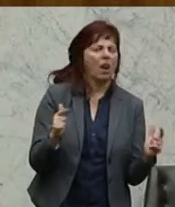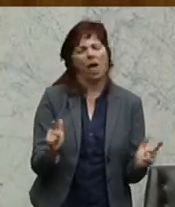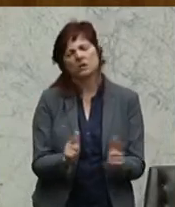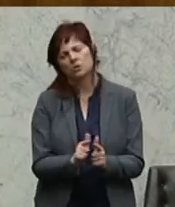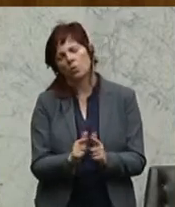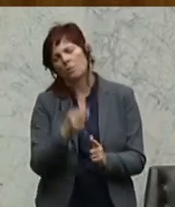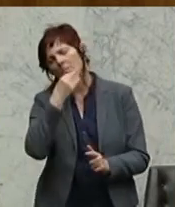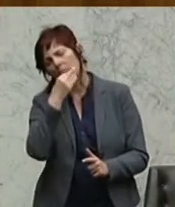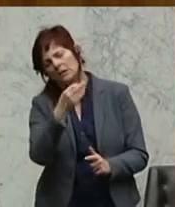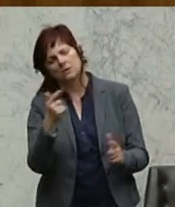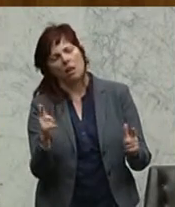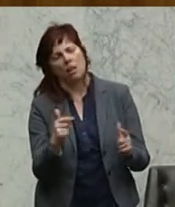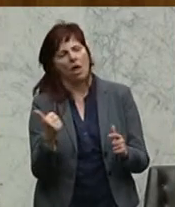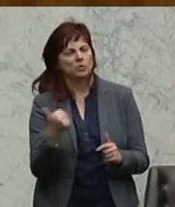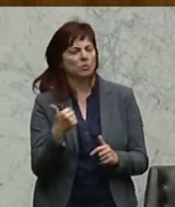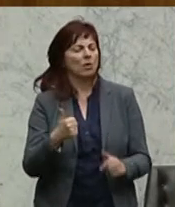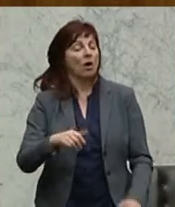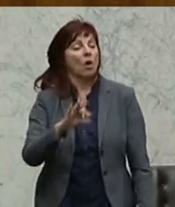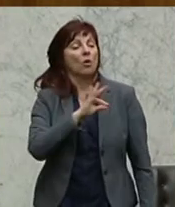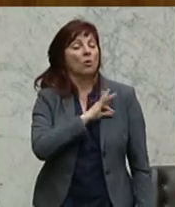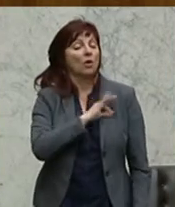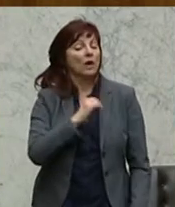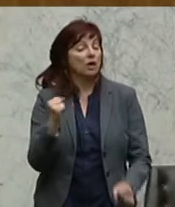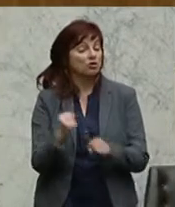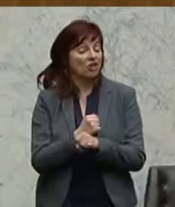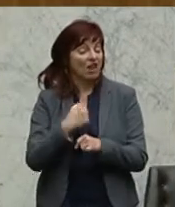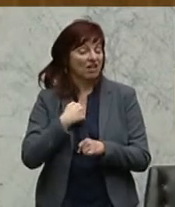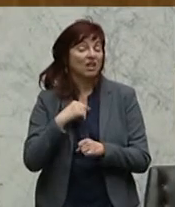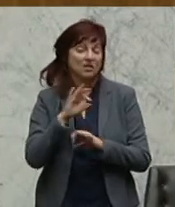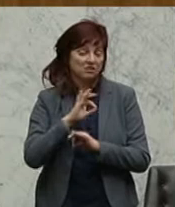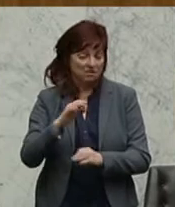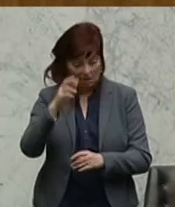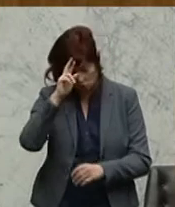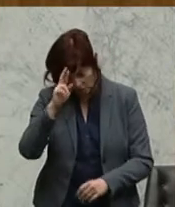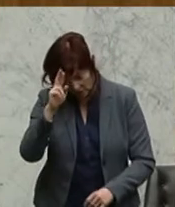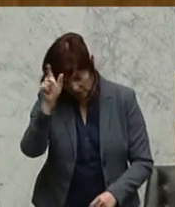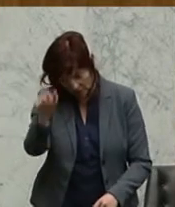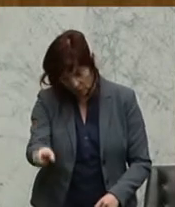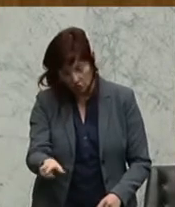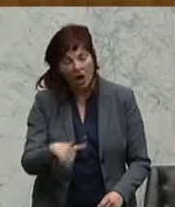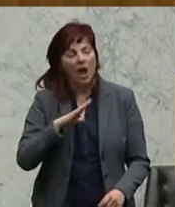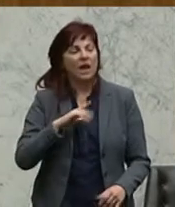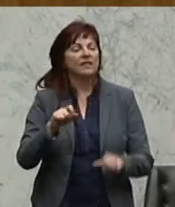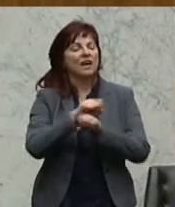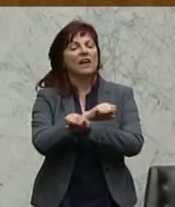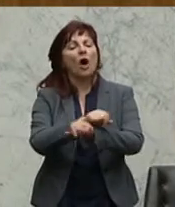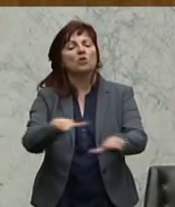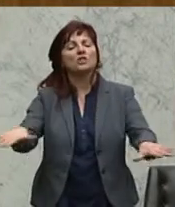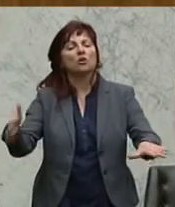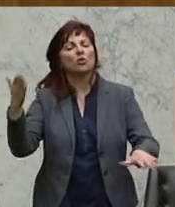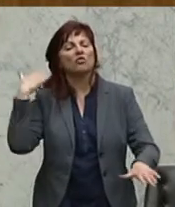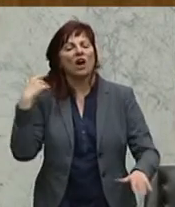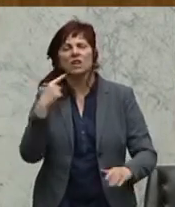Der Kollege Steindl, den ich persönlich sehr, sehr schätze, der spricht in einer Aussendung von der Reform der Gewerbeordnung,